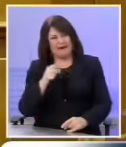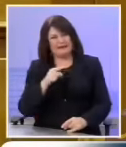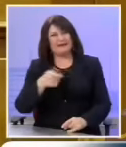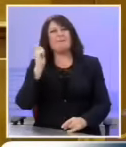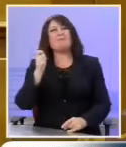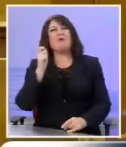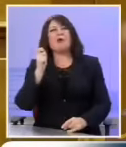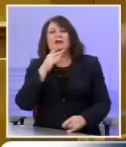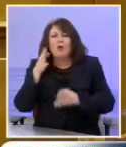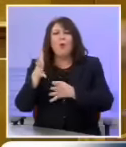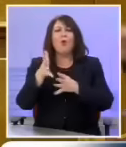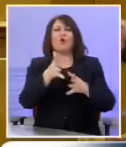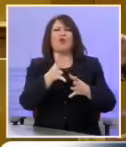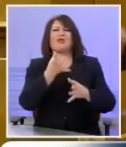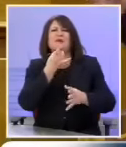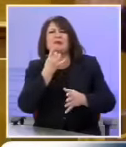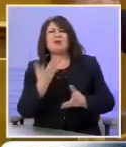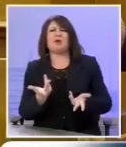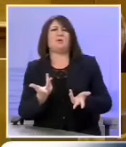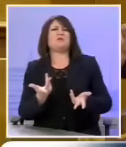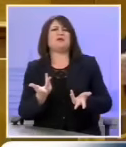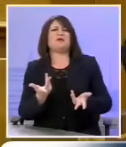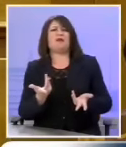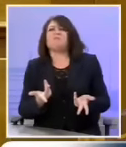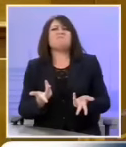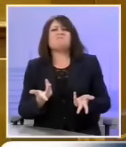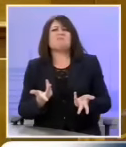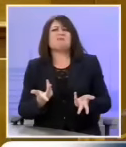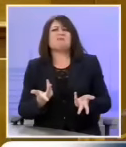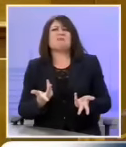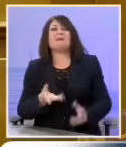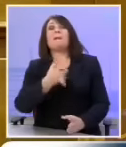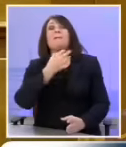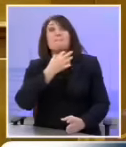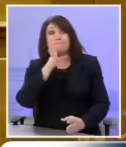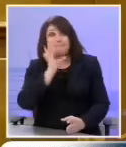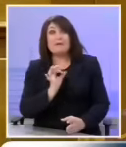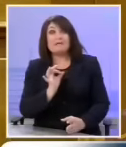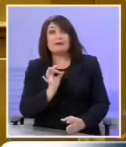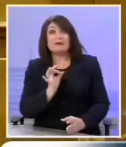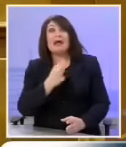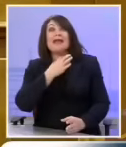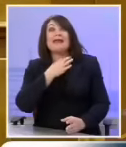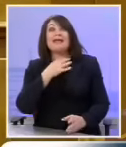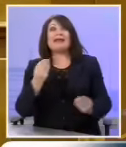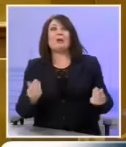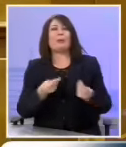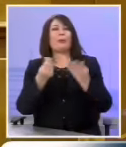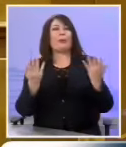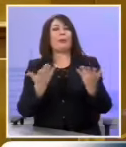πολιτική εξαπάτηση, ο κινησμός, ο απόλυτος, έχει ανάγκη πράγματι από κάποιους εξοραϊσμούς.